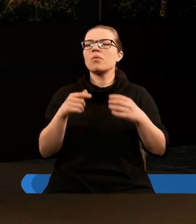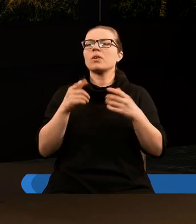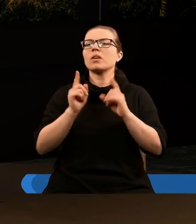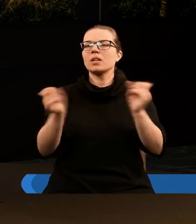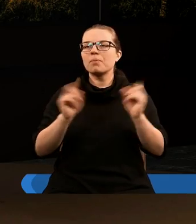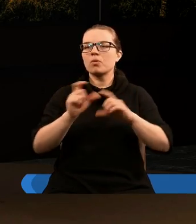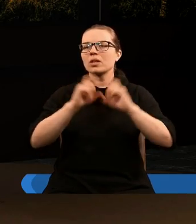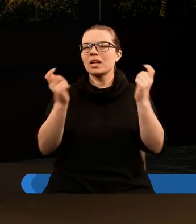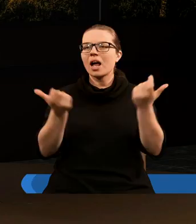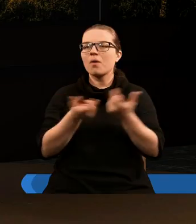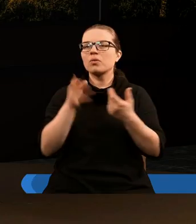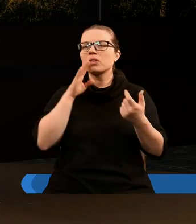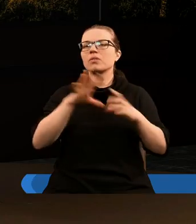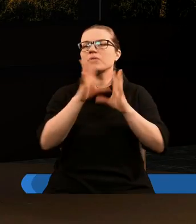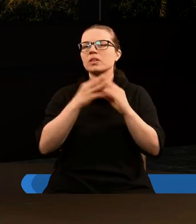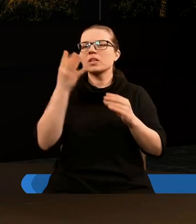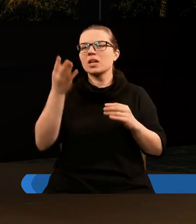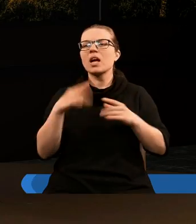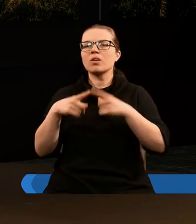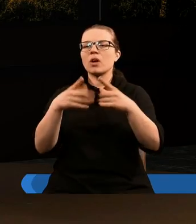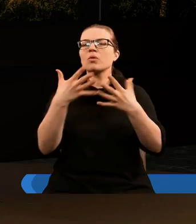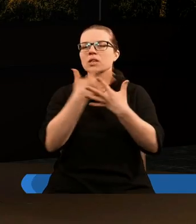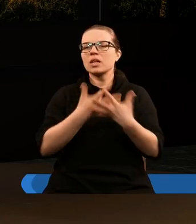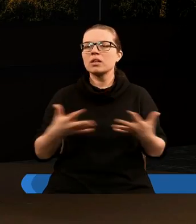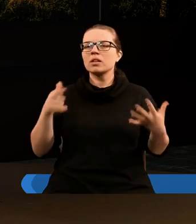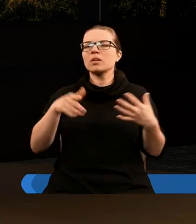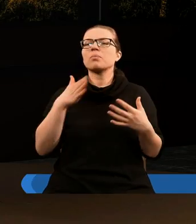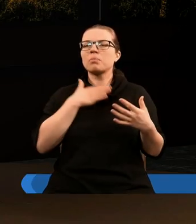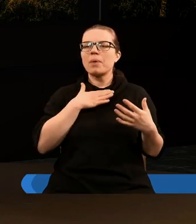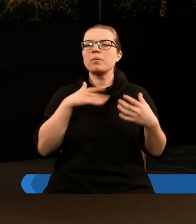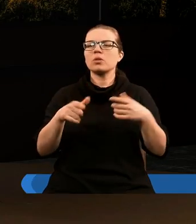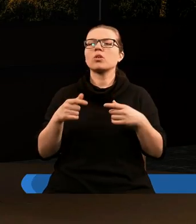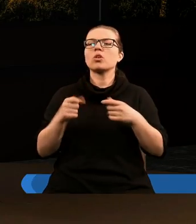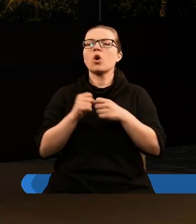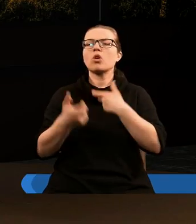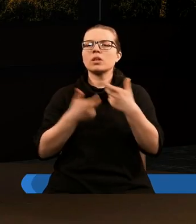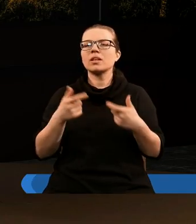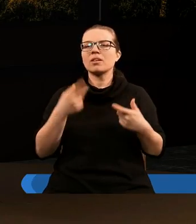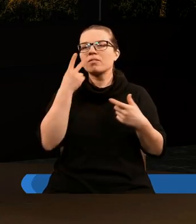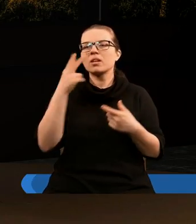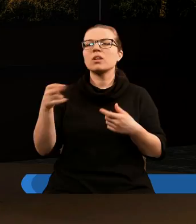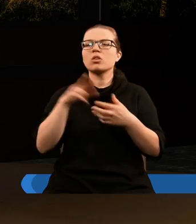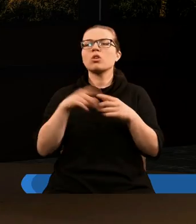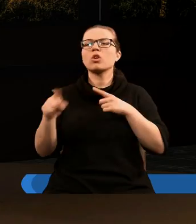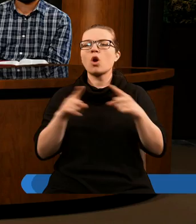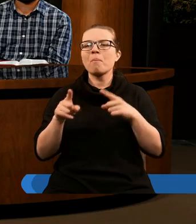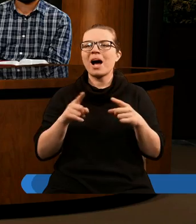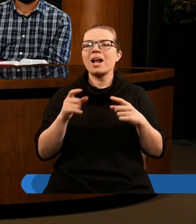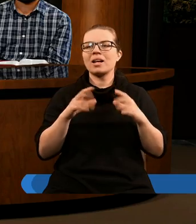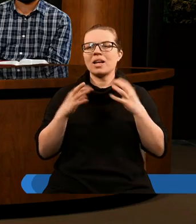symbolizują całość, czyli wszystkie cztery kierunki ziemi. Zatem mamy tutaj do czynienia z wizją, której znaczenie jest globalne.